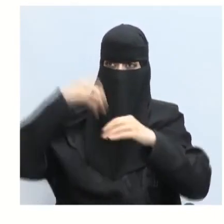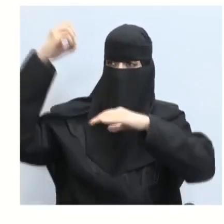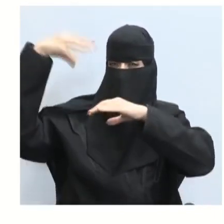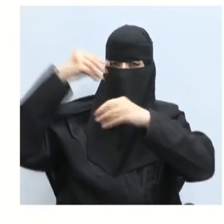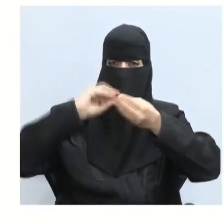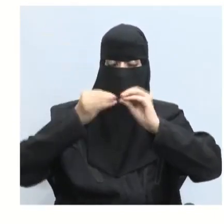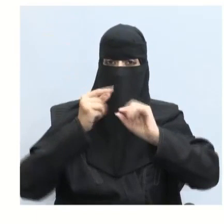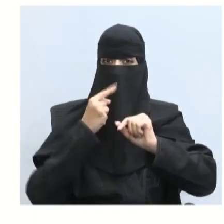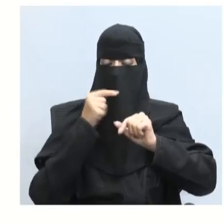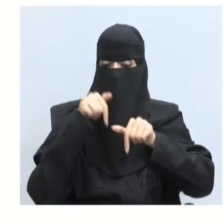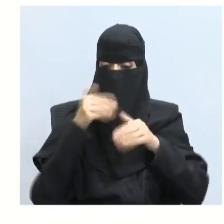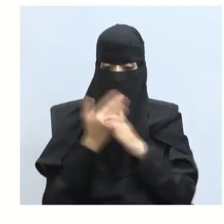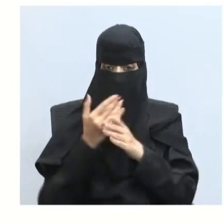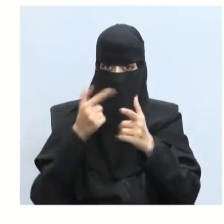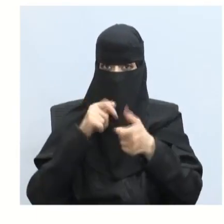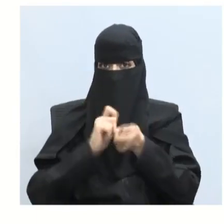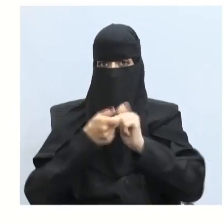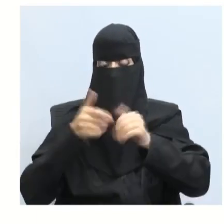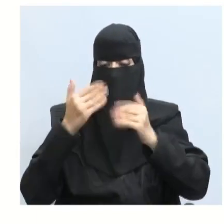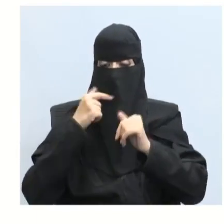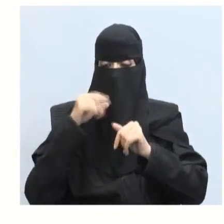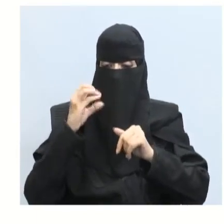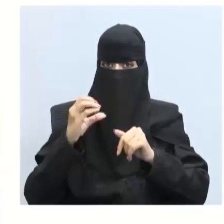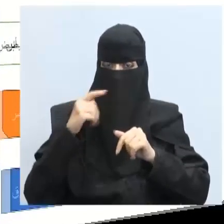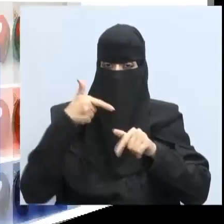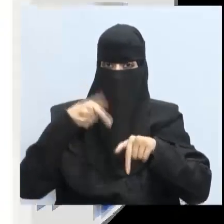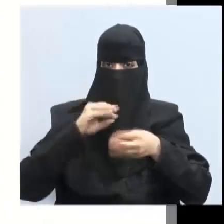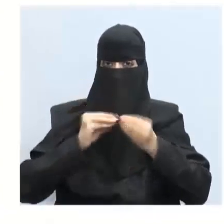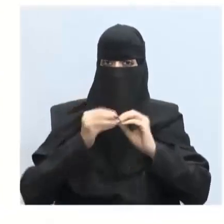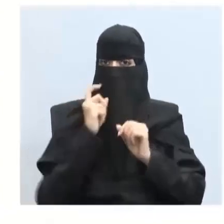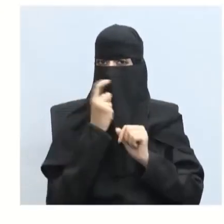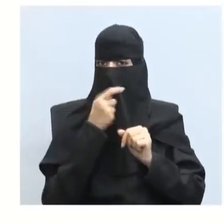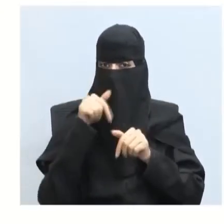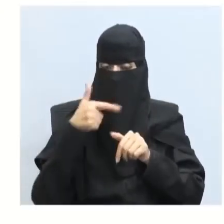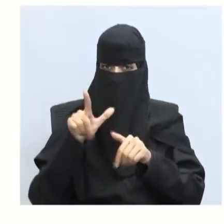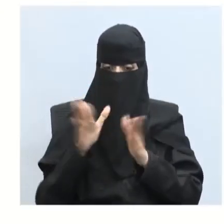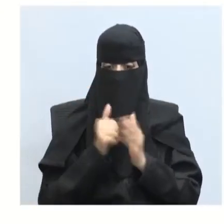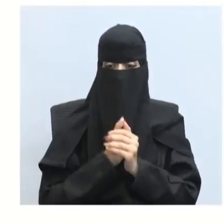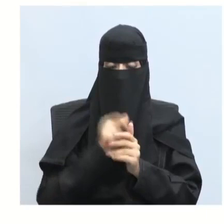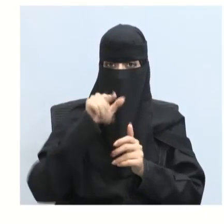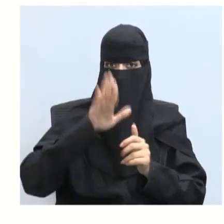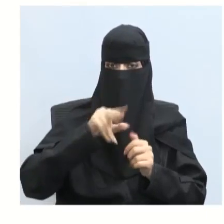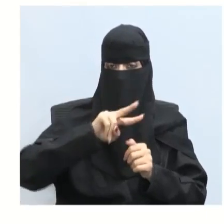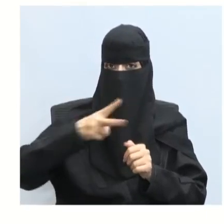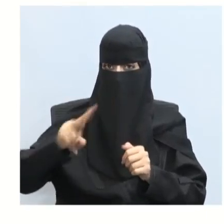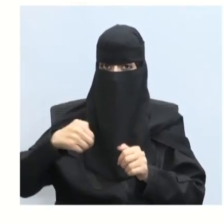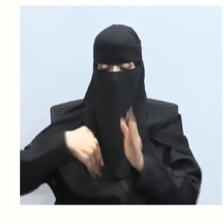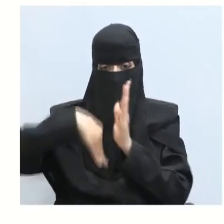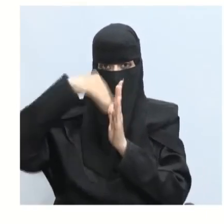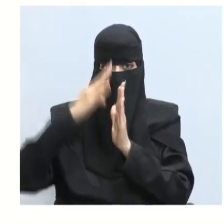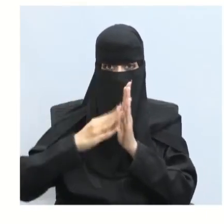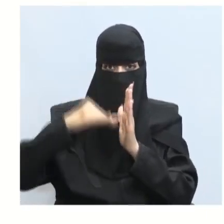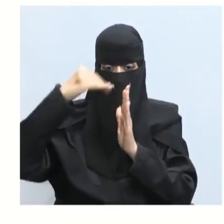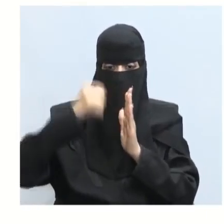ضوء أحمر سي نعم ضوء أزرق أنواع الأصباغ بعد ذلك